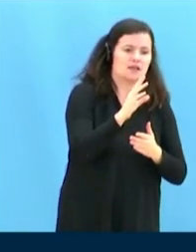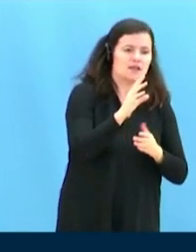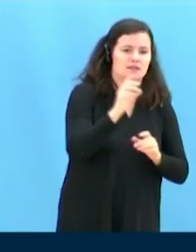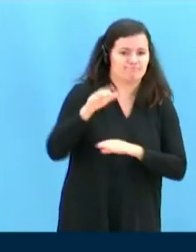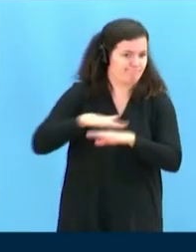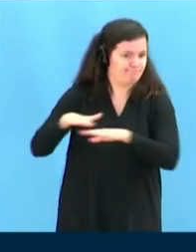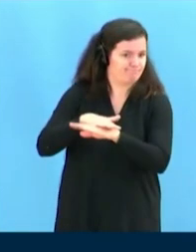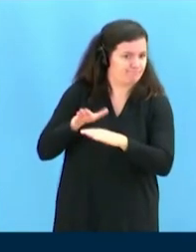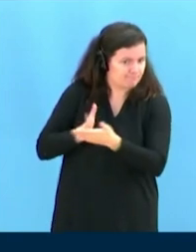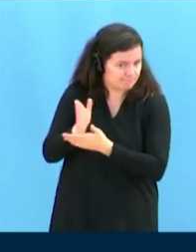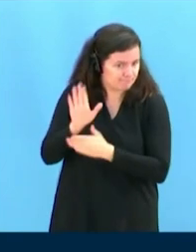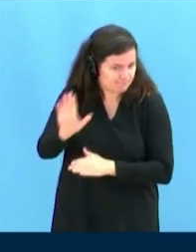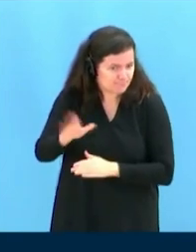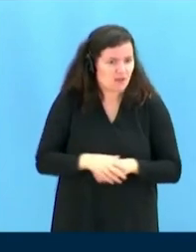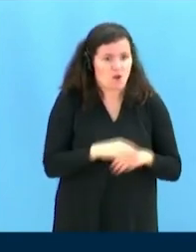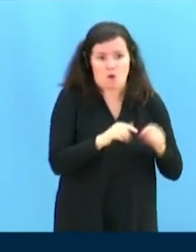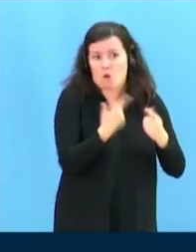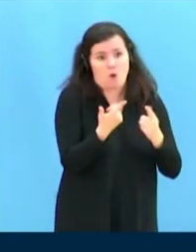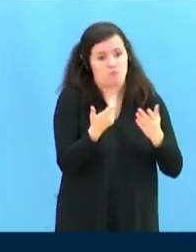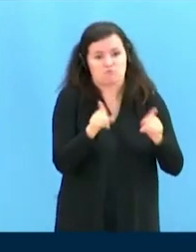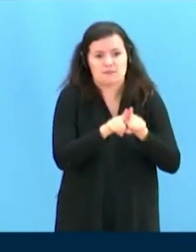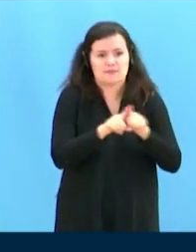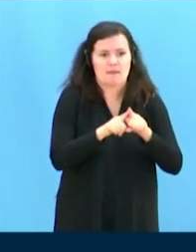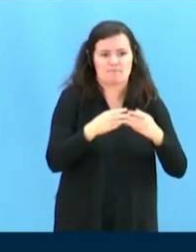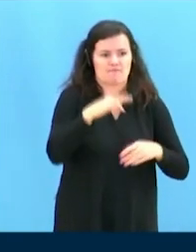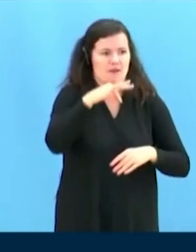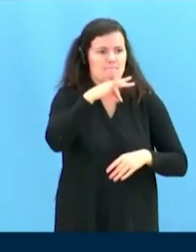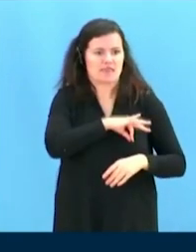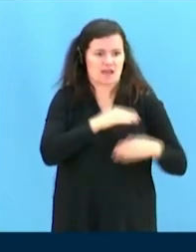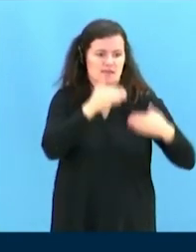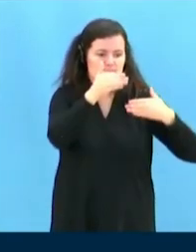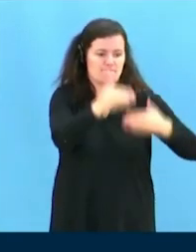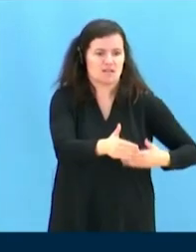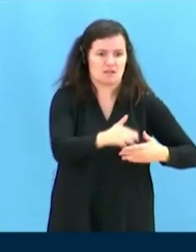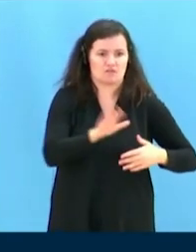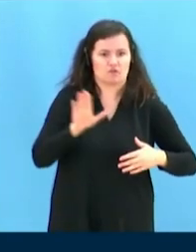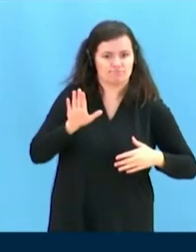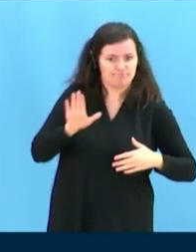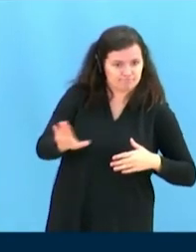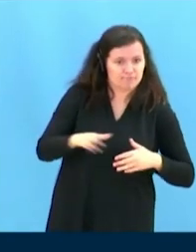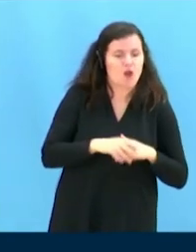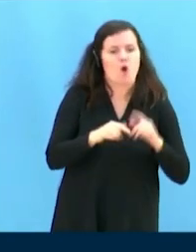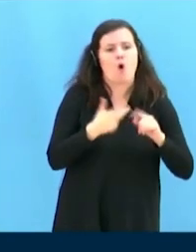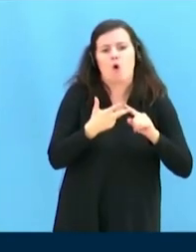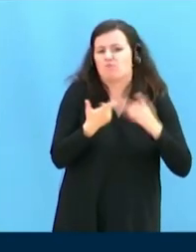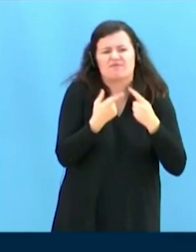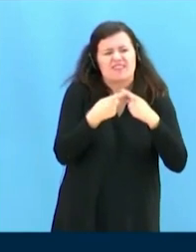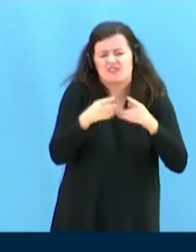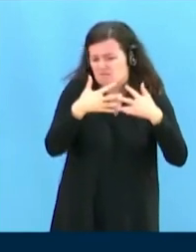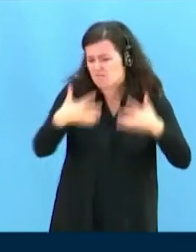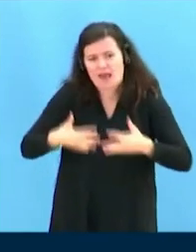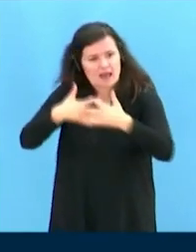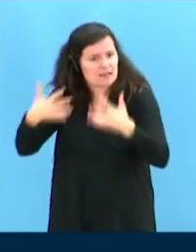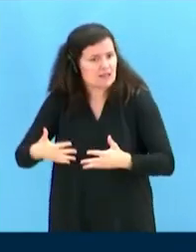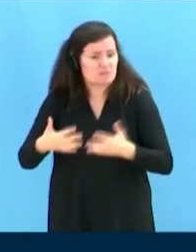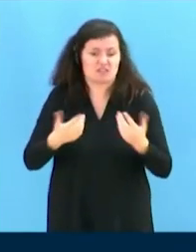ainsi qu'avec le mécanisme d'experts sur les droits des peuples autochtones et d'autres mécanismes pertinents, et aux tables rondes, aux réunions d'examens